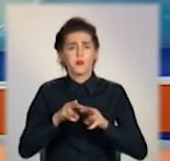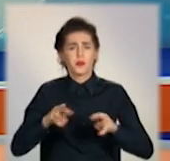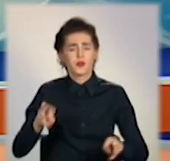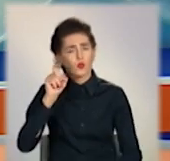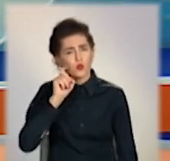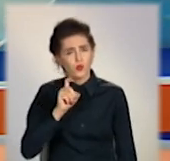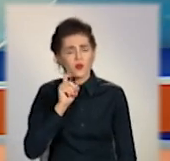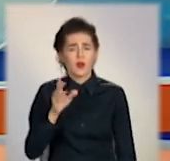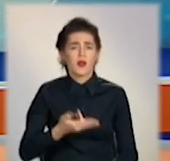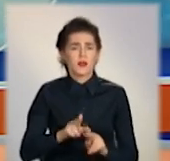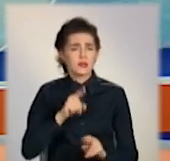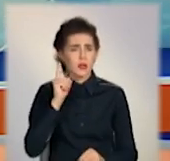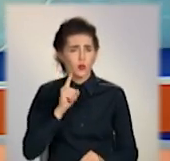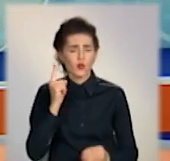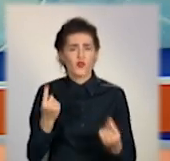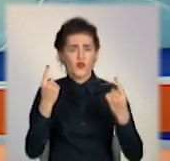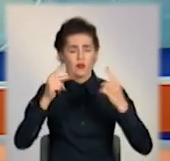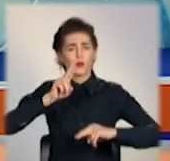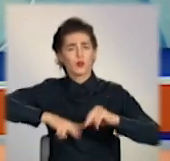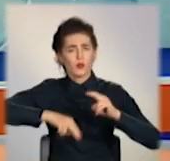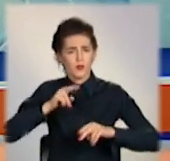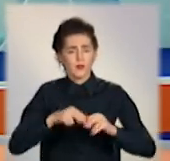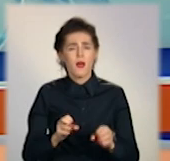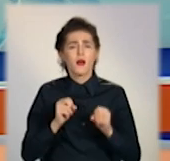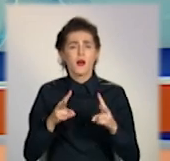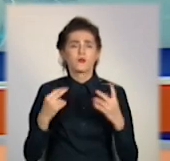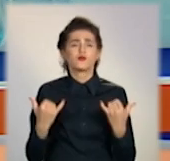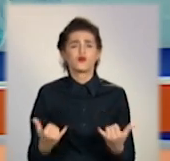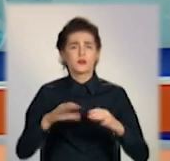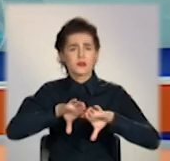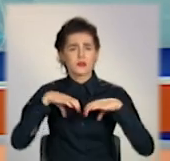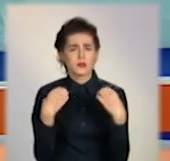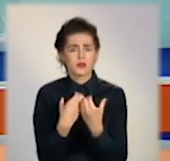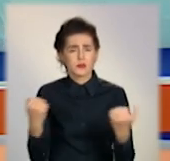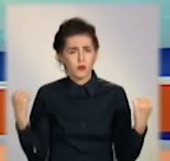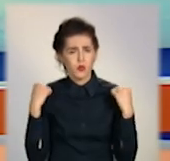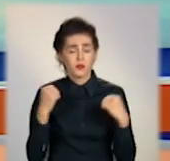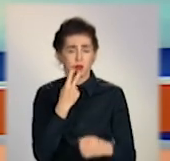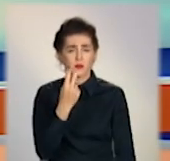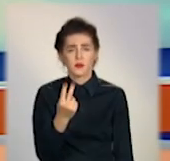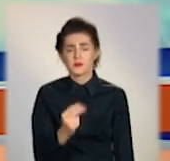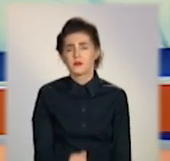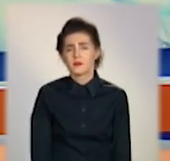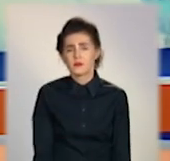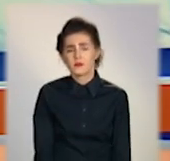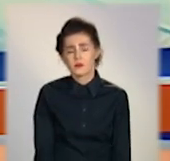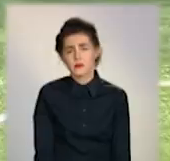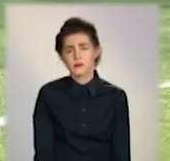України Володимира Зеленського велике будівництво. Як нині виглядає спортивний об'єкт, бачив Олексій Куделя.